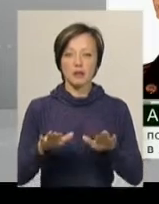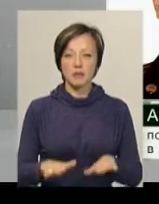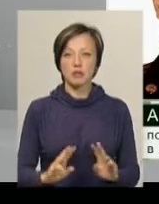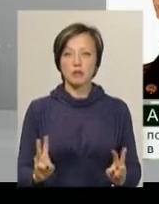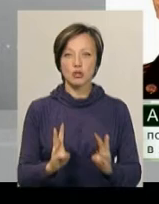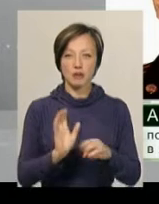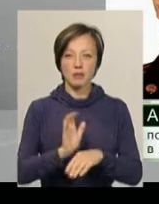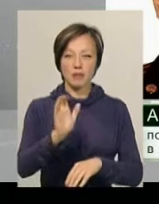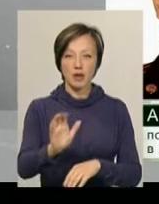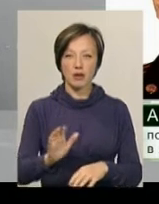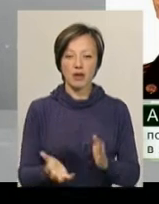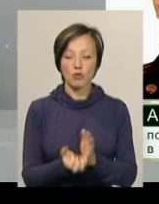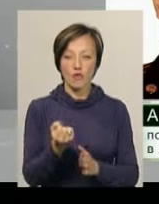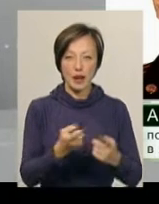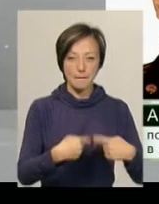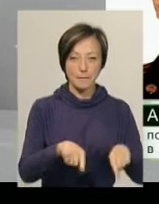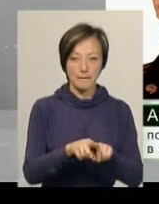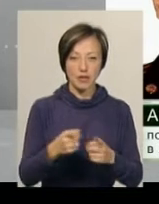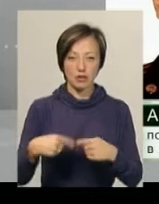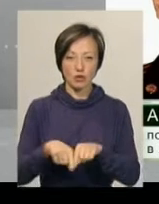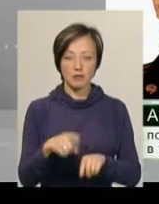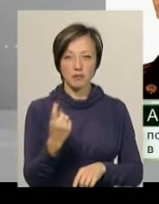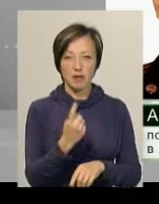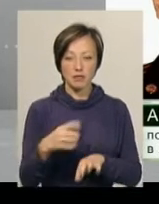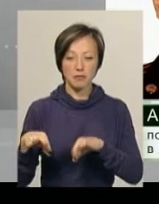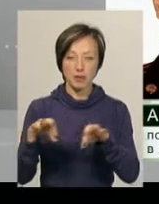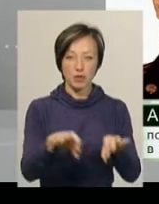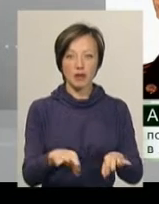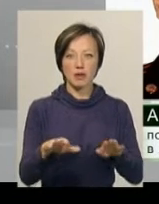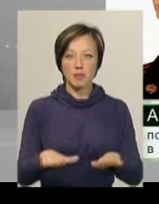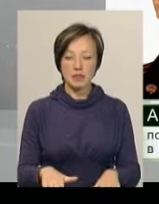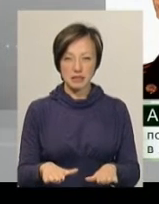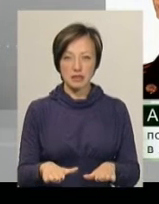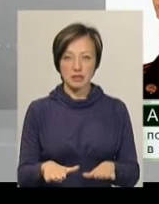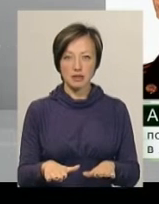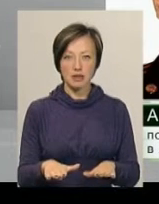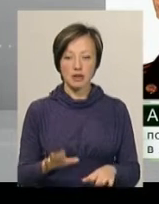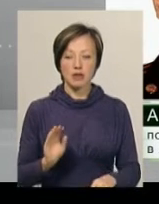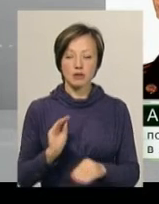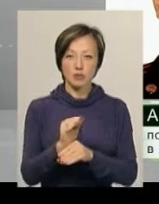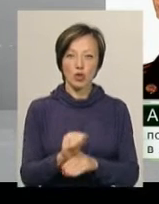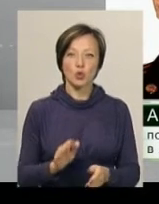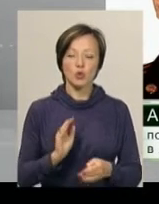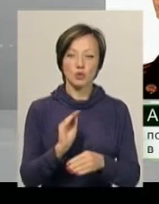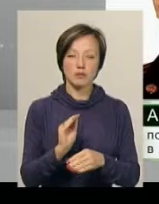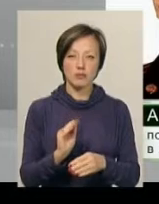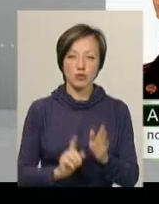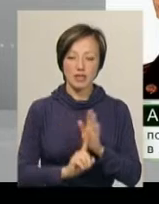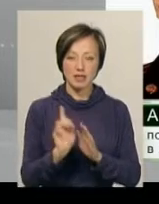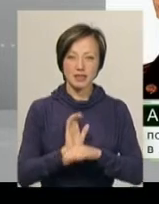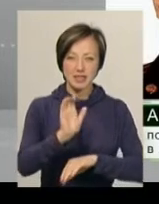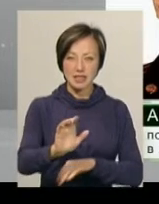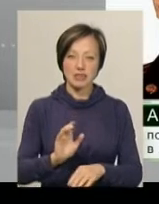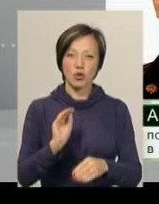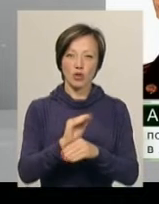були направлені пожежно-рятувальні підрозділи. Перші підрозділи, які прибули на місці, запросили додаткові сил і засоби, підвищили номер